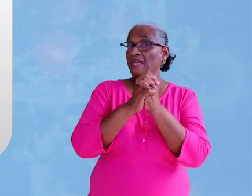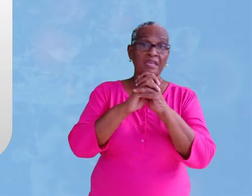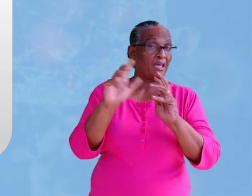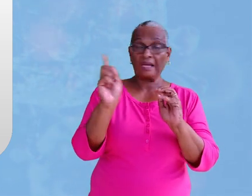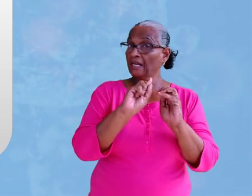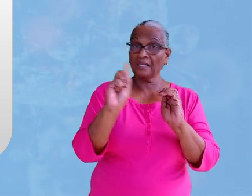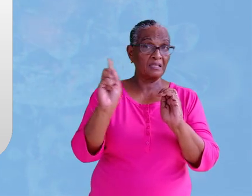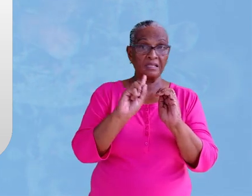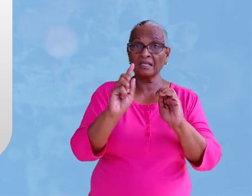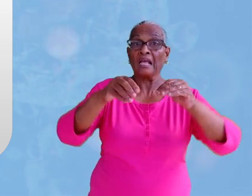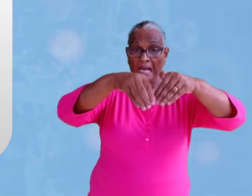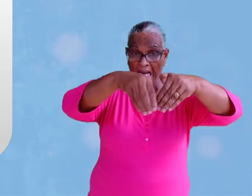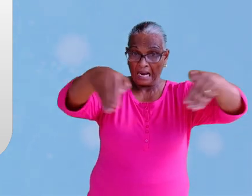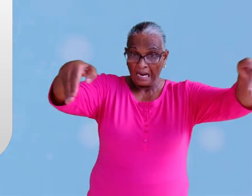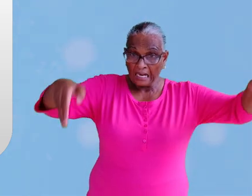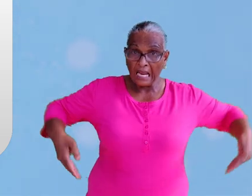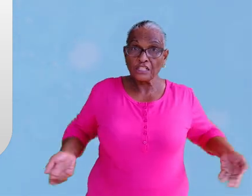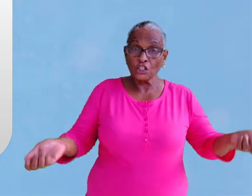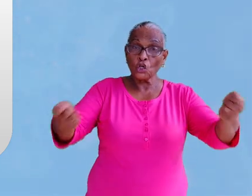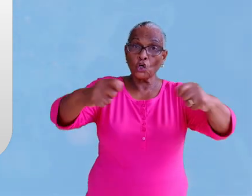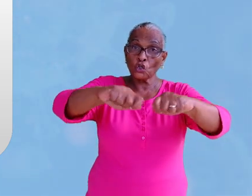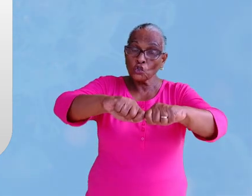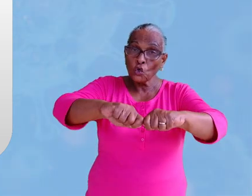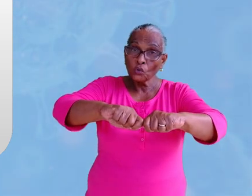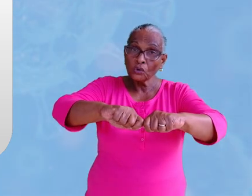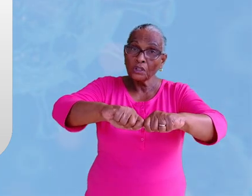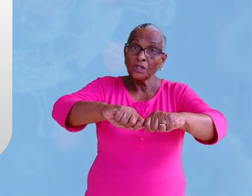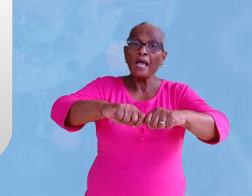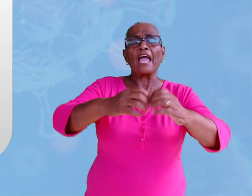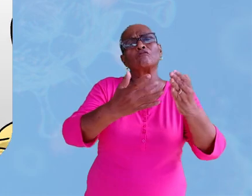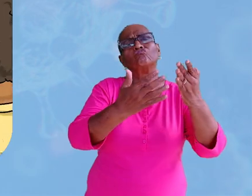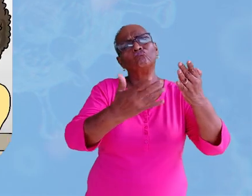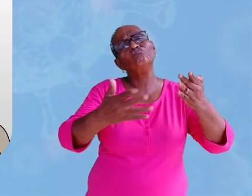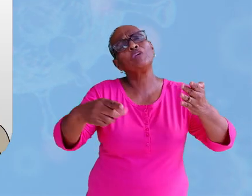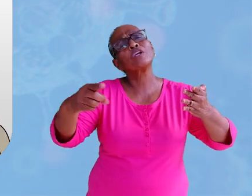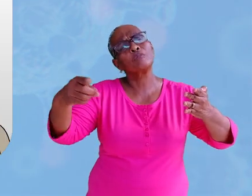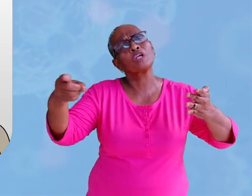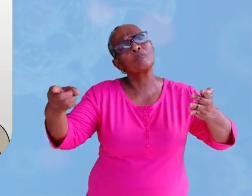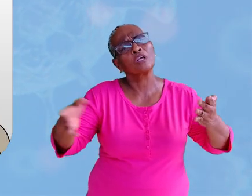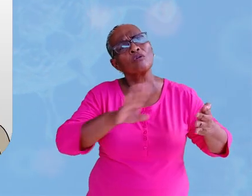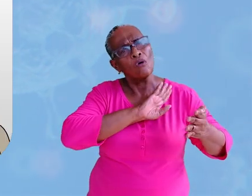kerkdiensten grenzen gesloten enzovoort